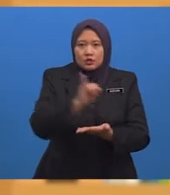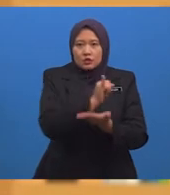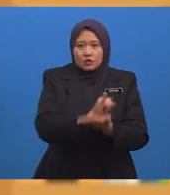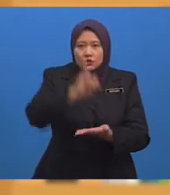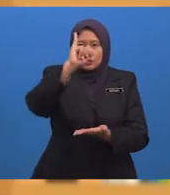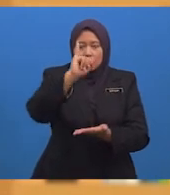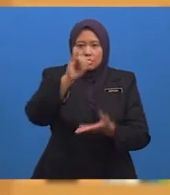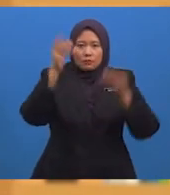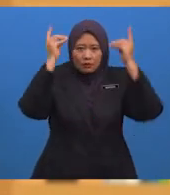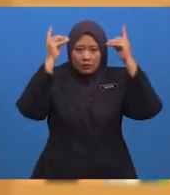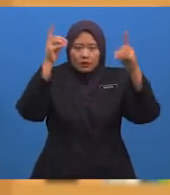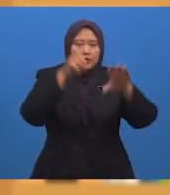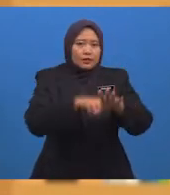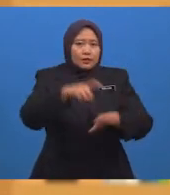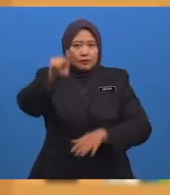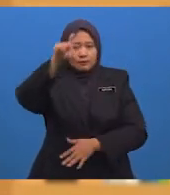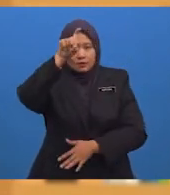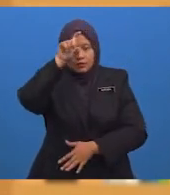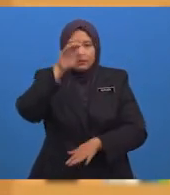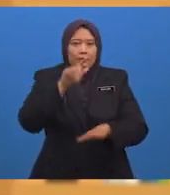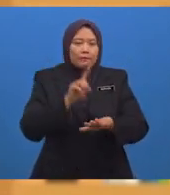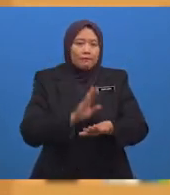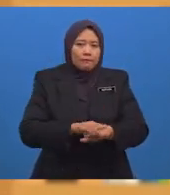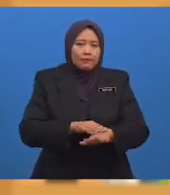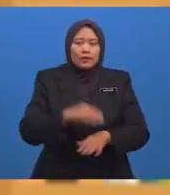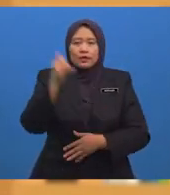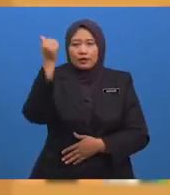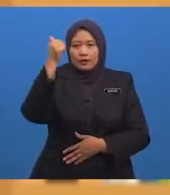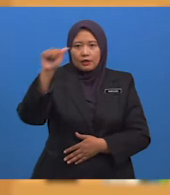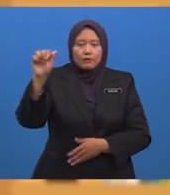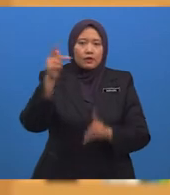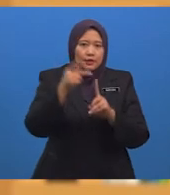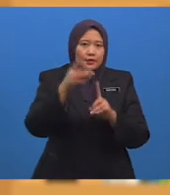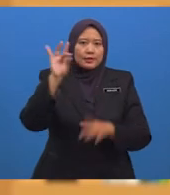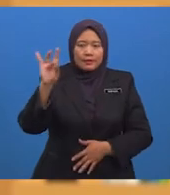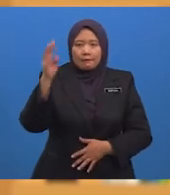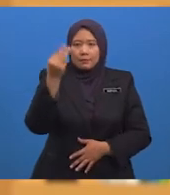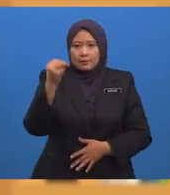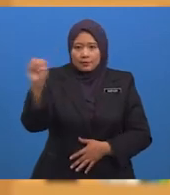Pendidikan Di Mesir Pada Abad Kelapan Masihi